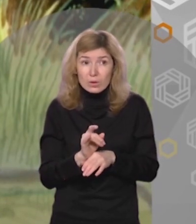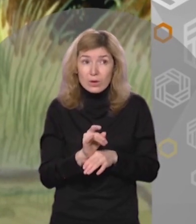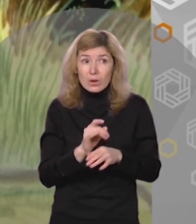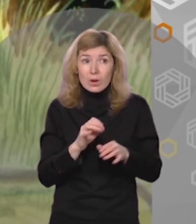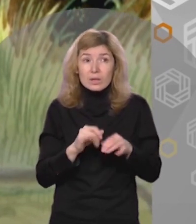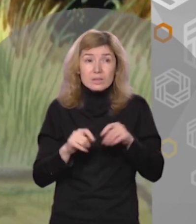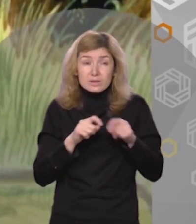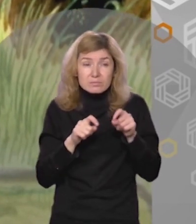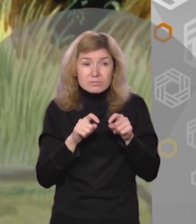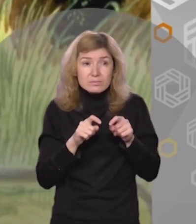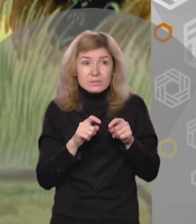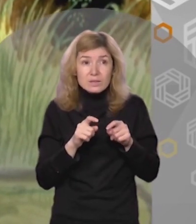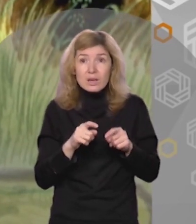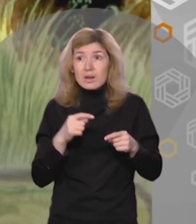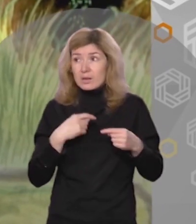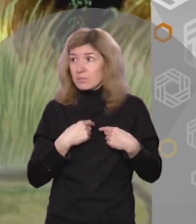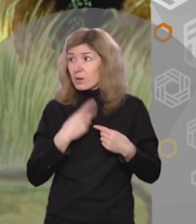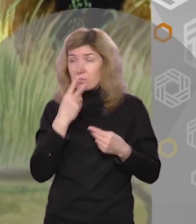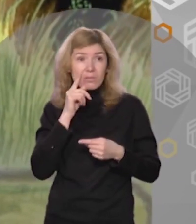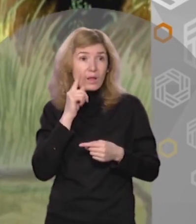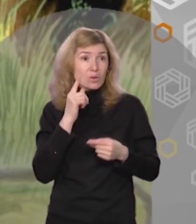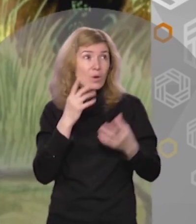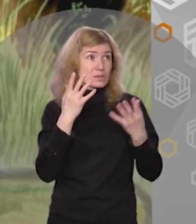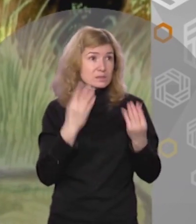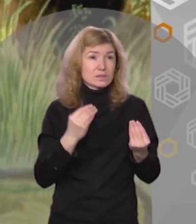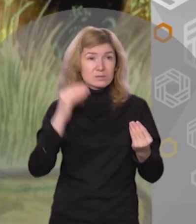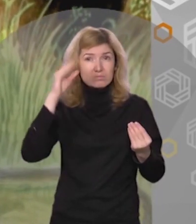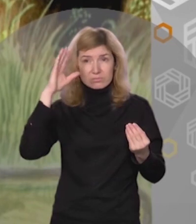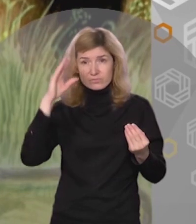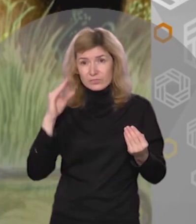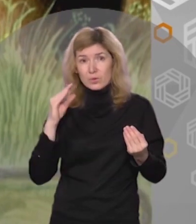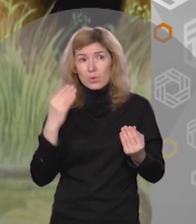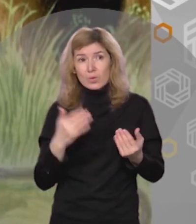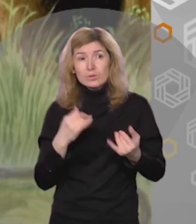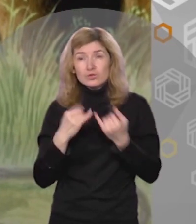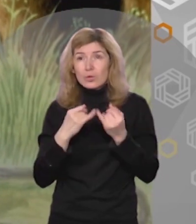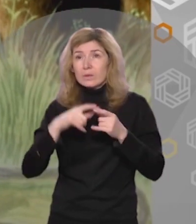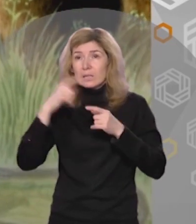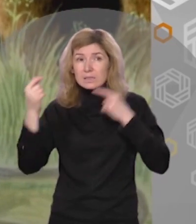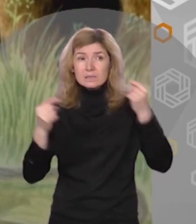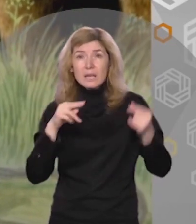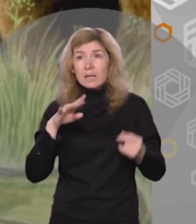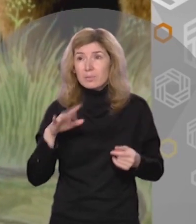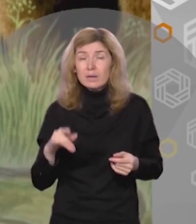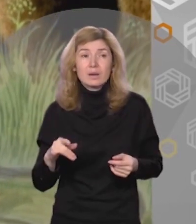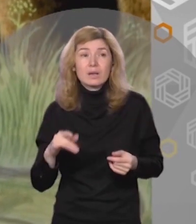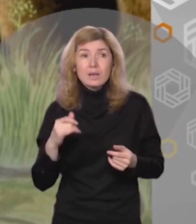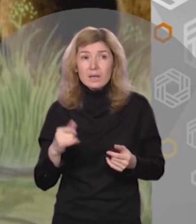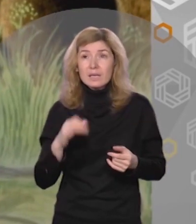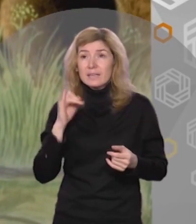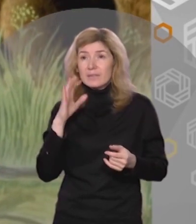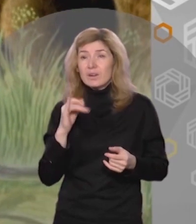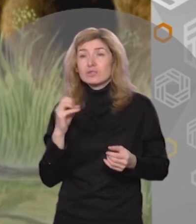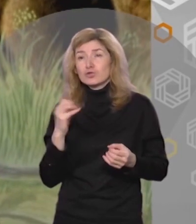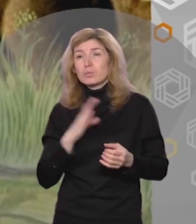норки и огляделся. Был золотой осенний денек. Уже пожелтели листья березы, липы, но ветви